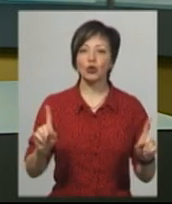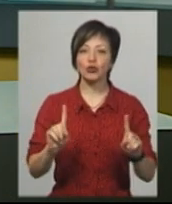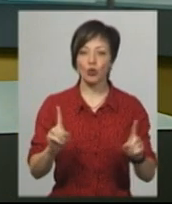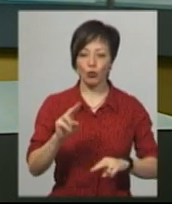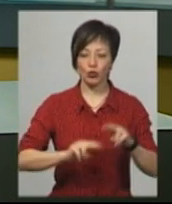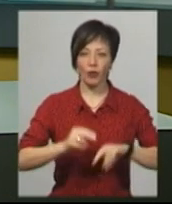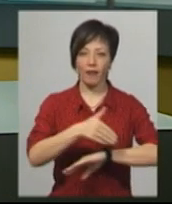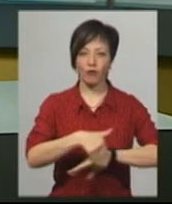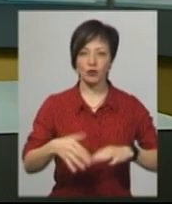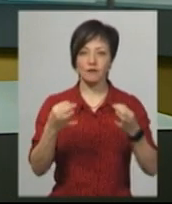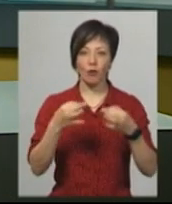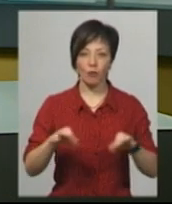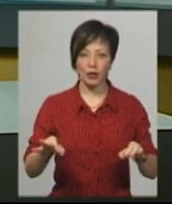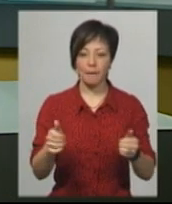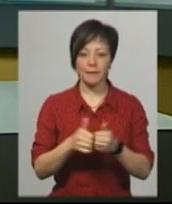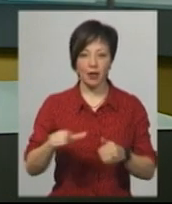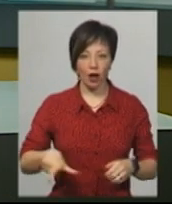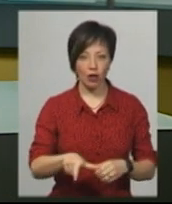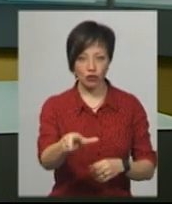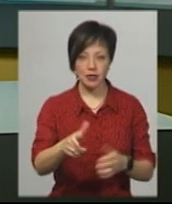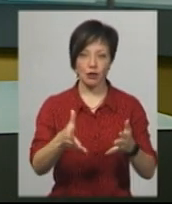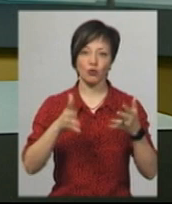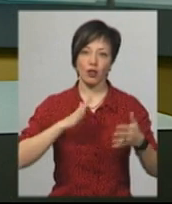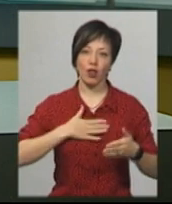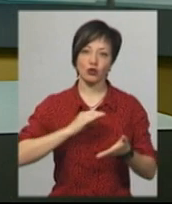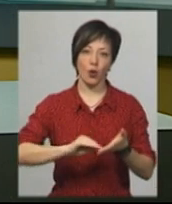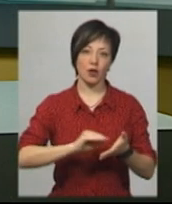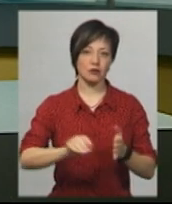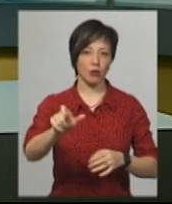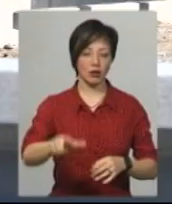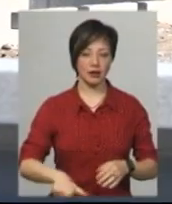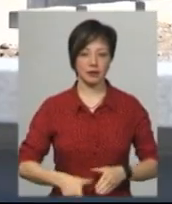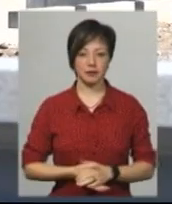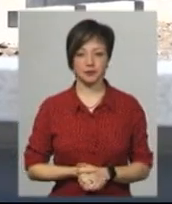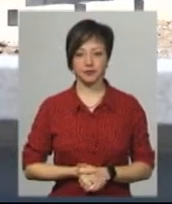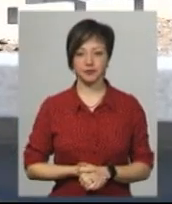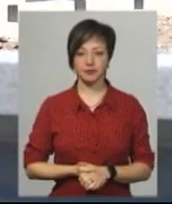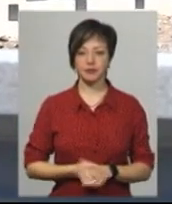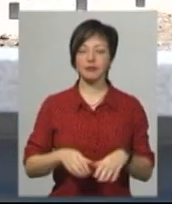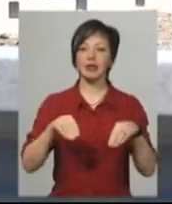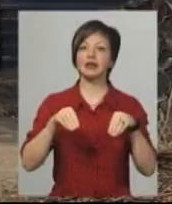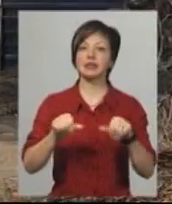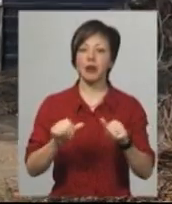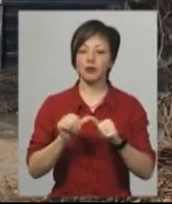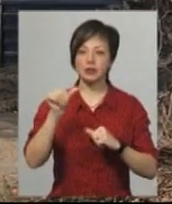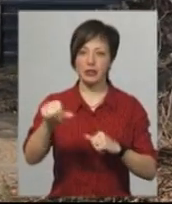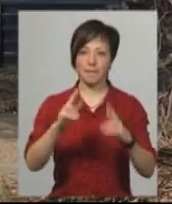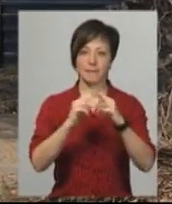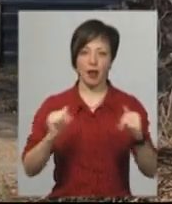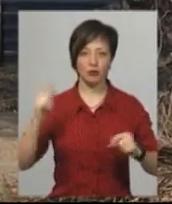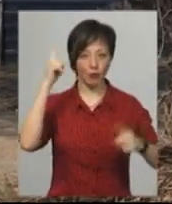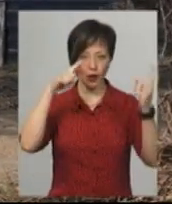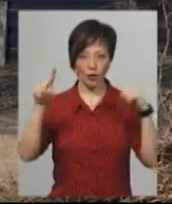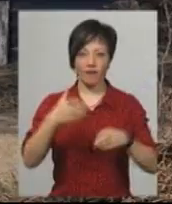Свободи біля Південного Бугу, з'ясовувала кореспондентка Суспільного Неля Шпулак. Землю за Палацом творчості дітей та юнаства